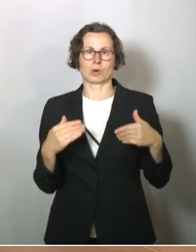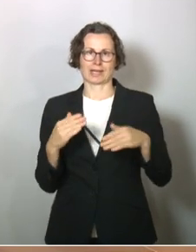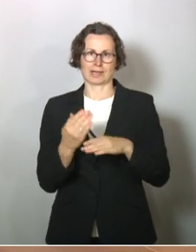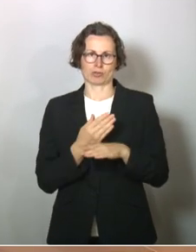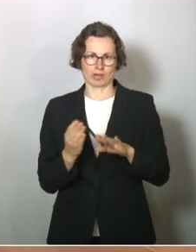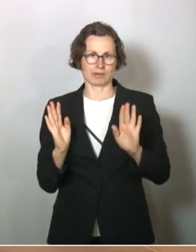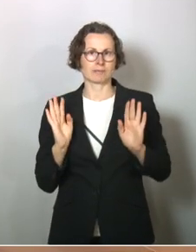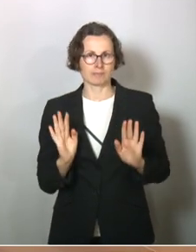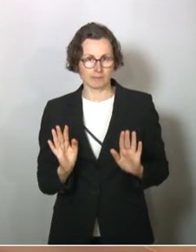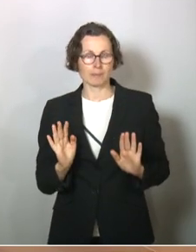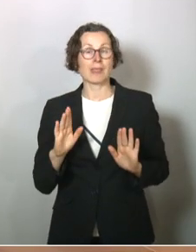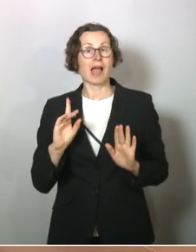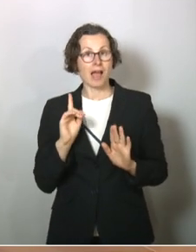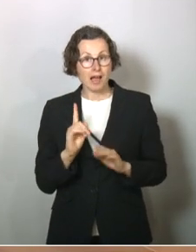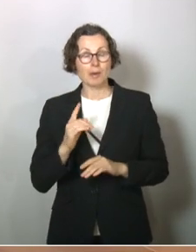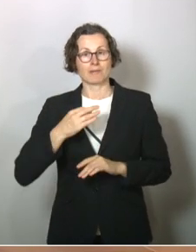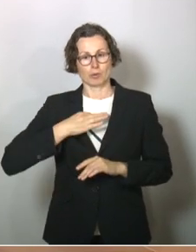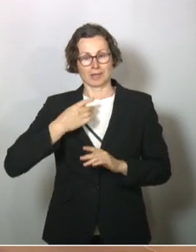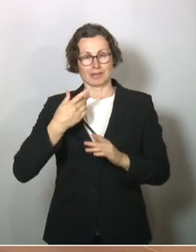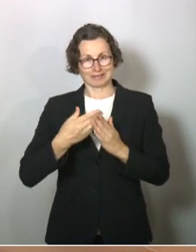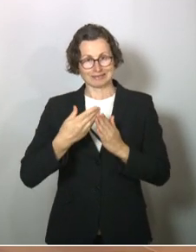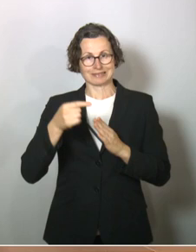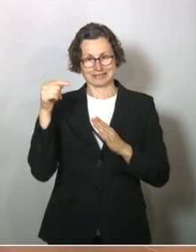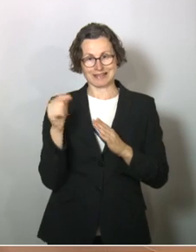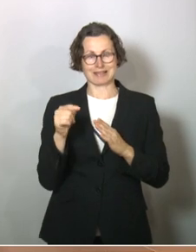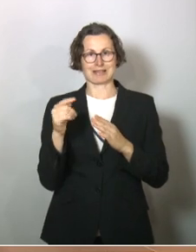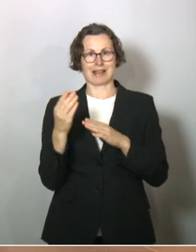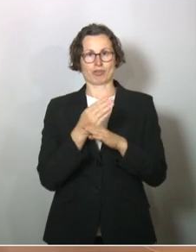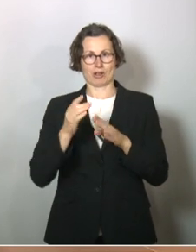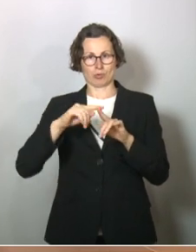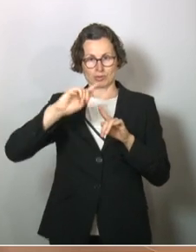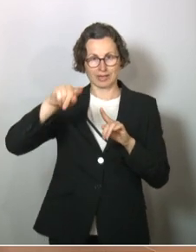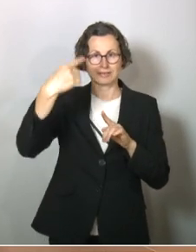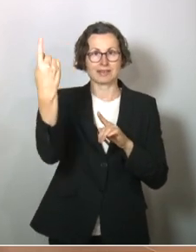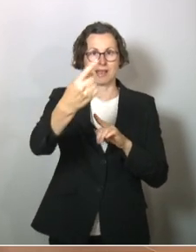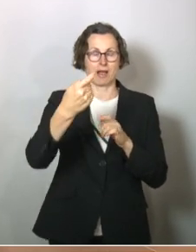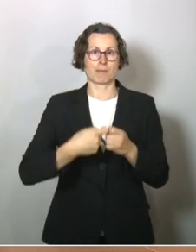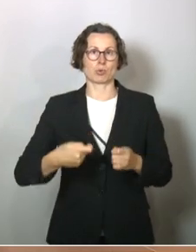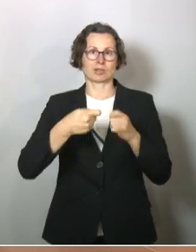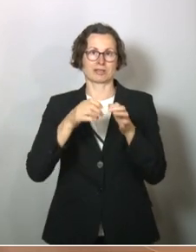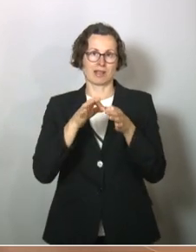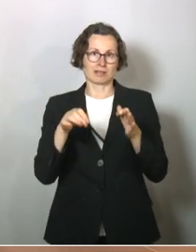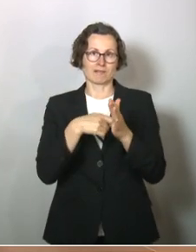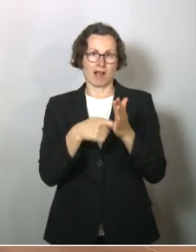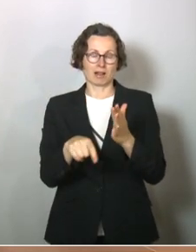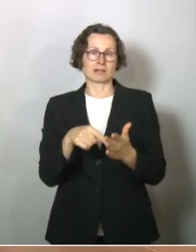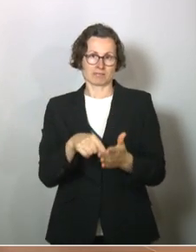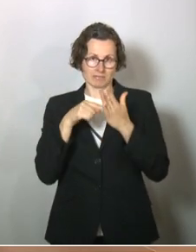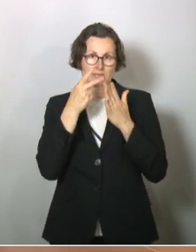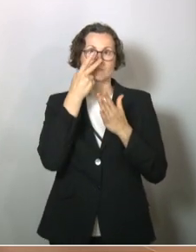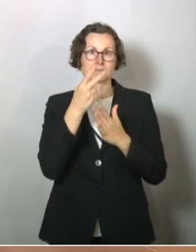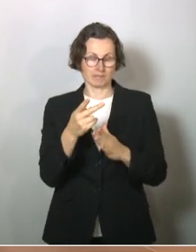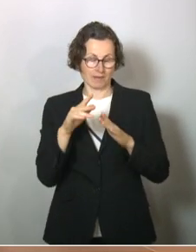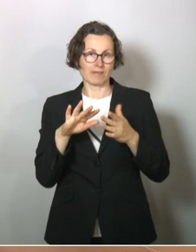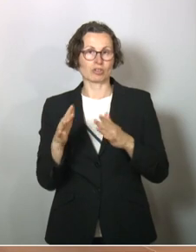ein wesentlicher Punkt bei der Auseinandersetzung im nächsten Jahr bei den vielen Landtagswahlen und bei der Bundestagswahl